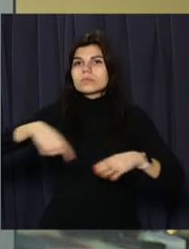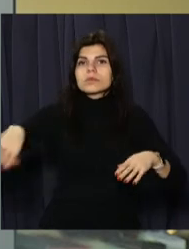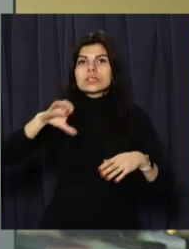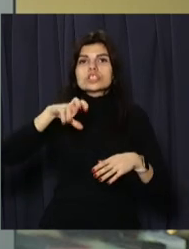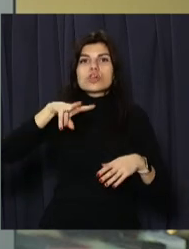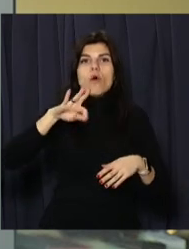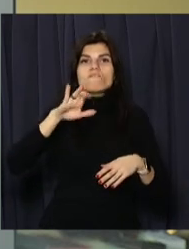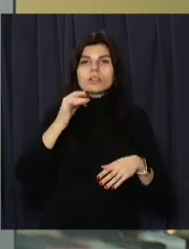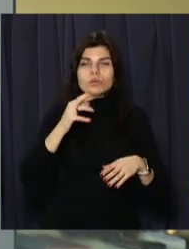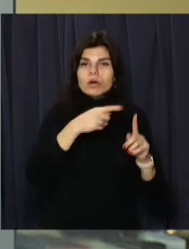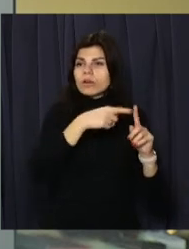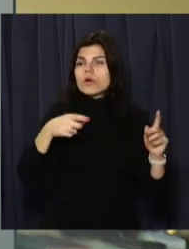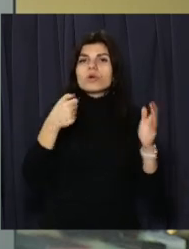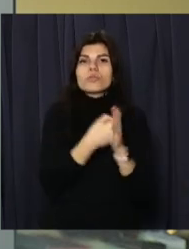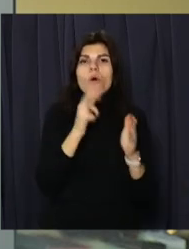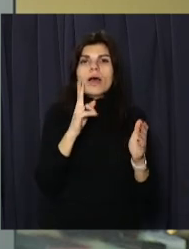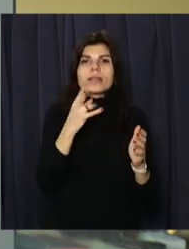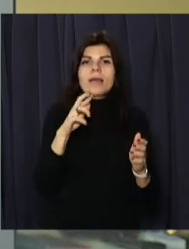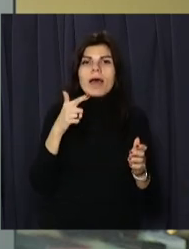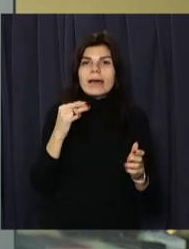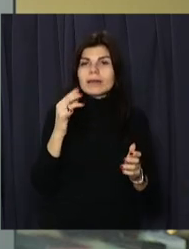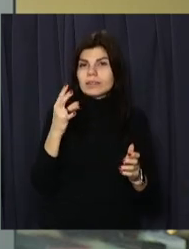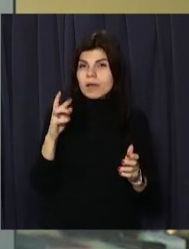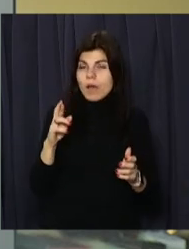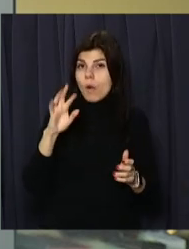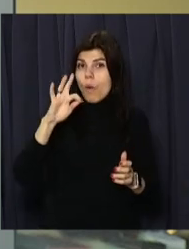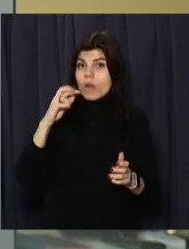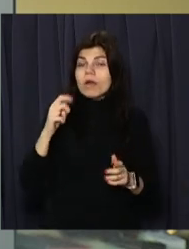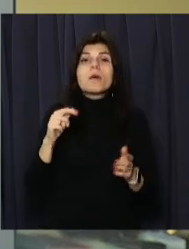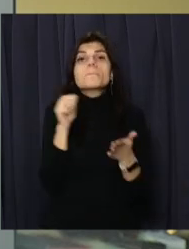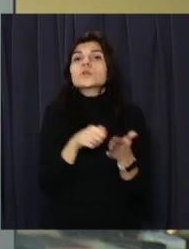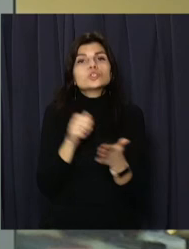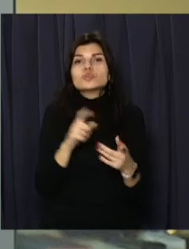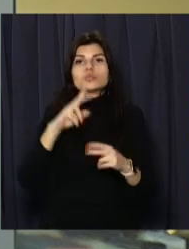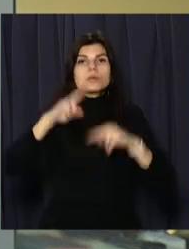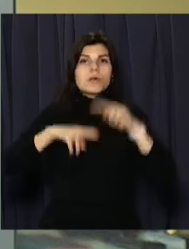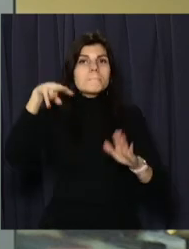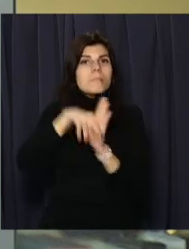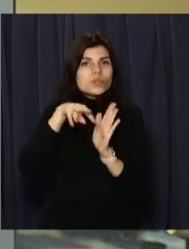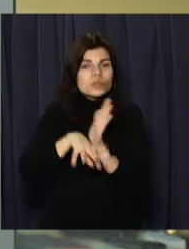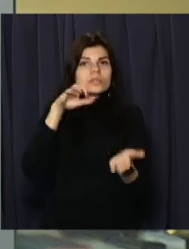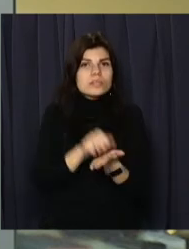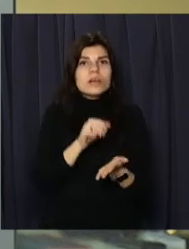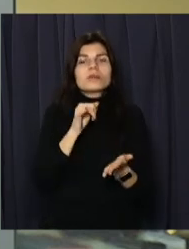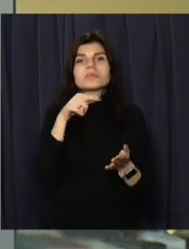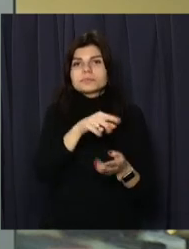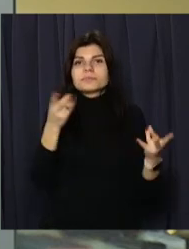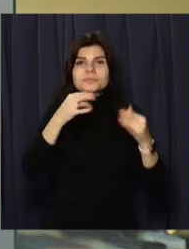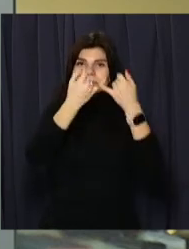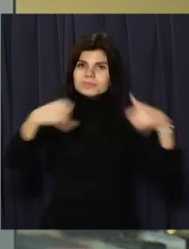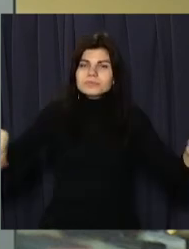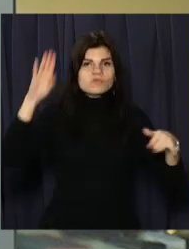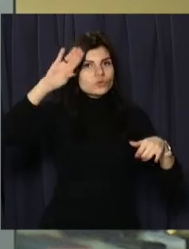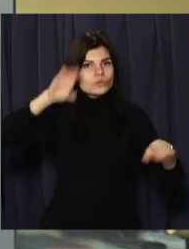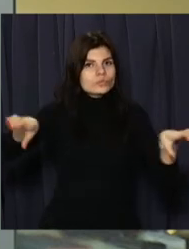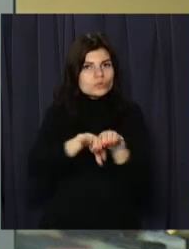Словацького до вулиці Княгині Ольги. Це пов'язано з плановими роботами з будівництва метро та перенесенням комунікацій Дніпрово